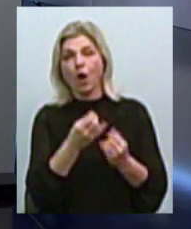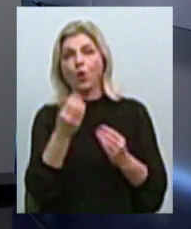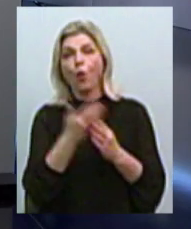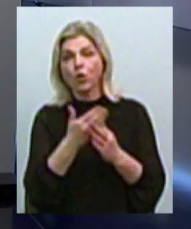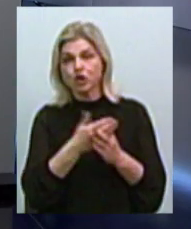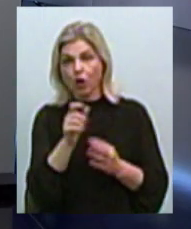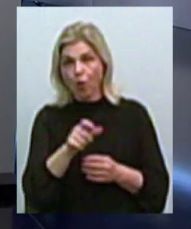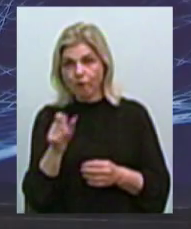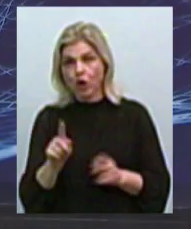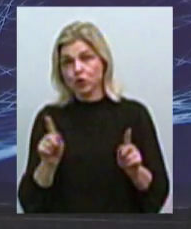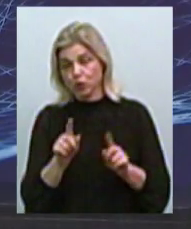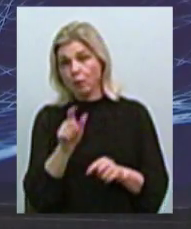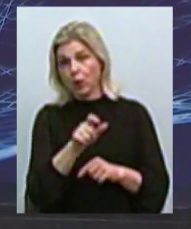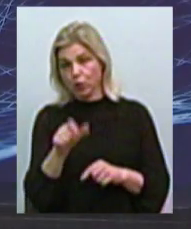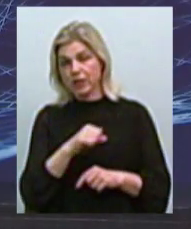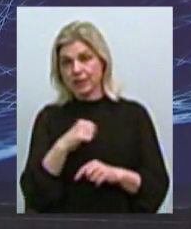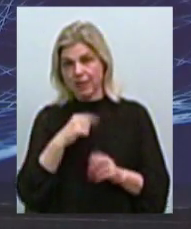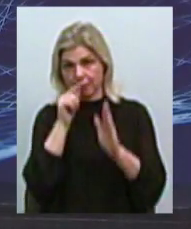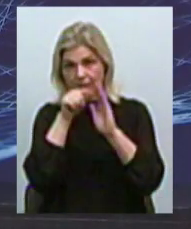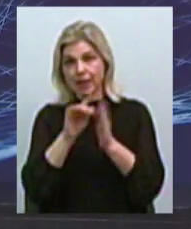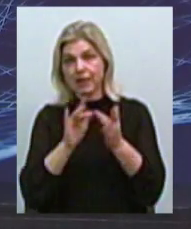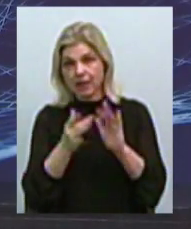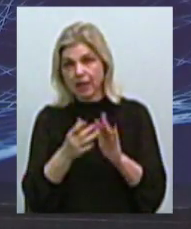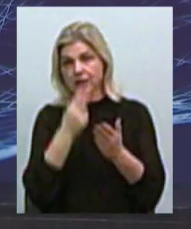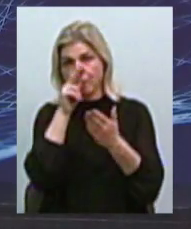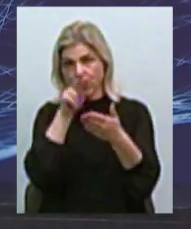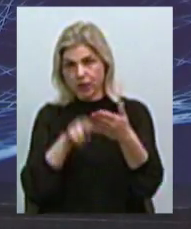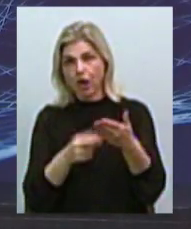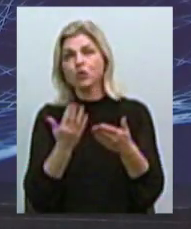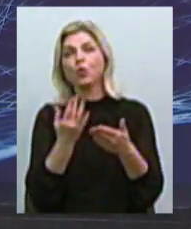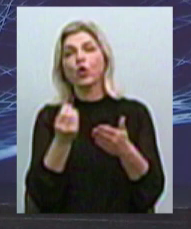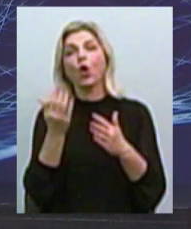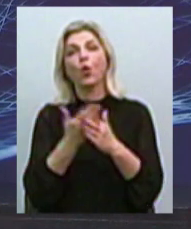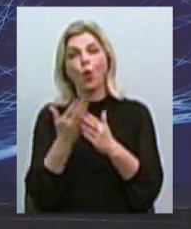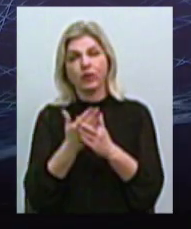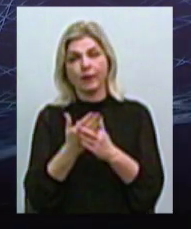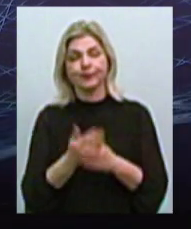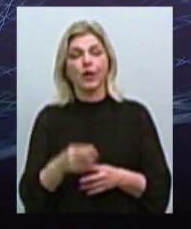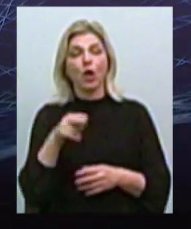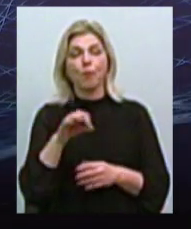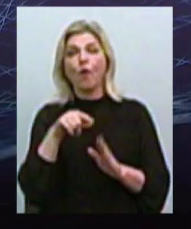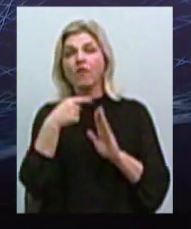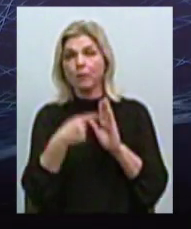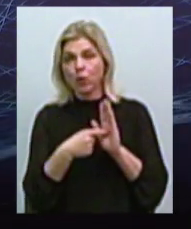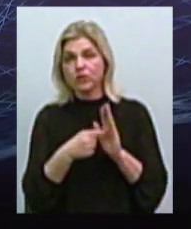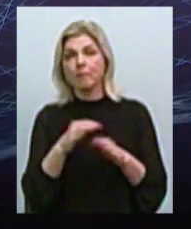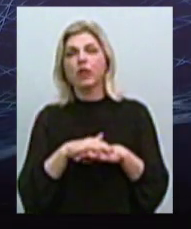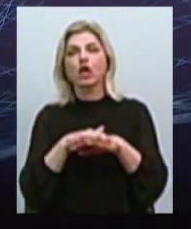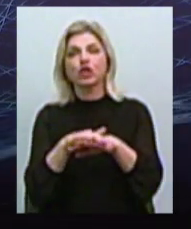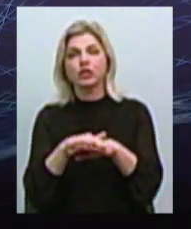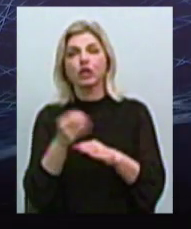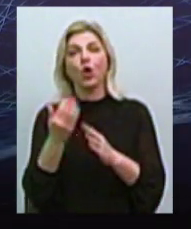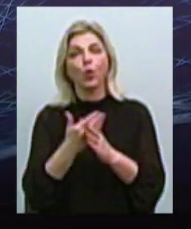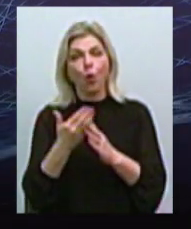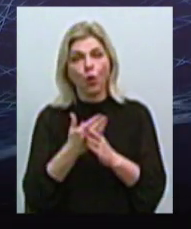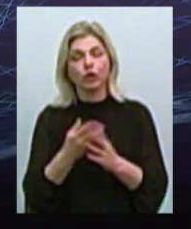щоб вони могли прослежувати цей процес. Але в будь випадку начислення льгот, їх розмір, треба